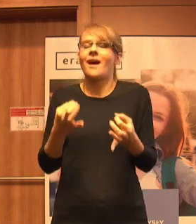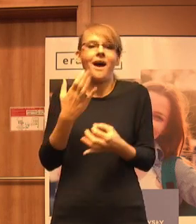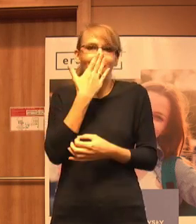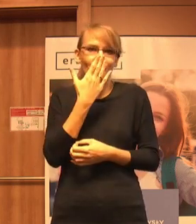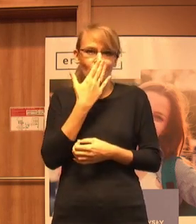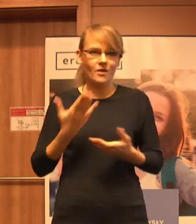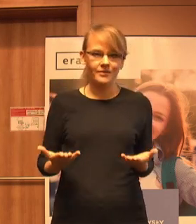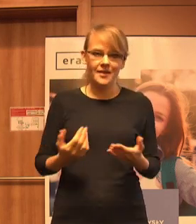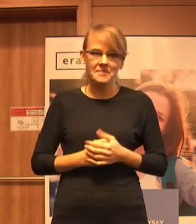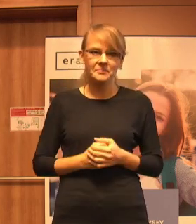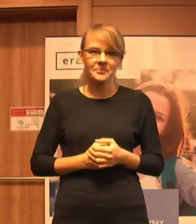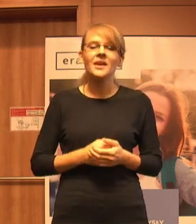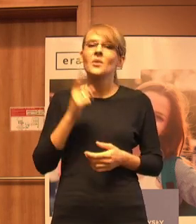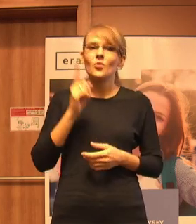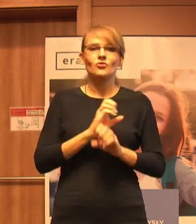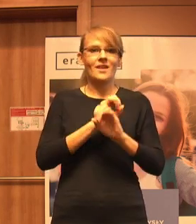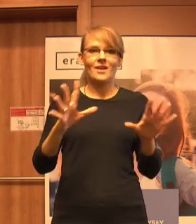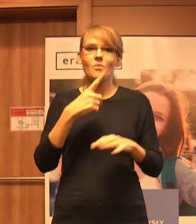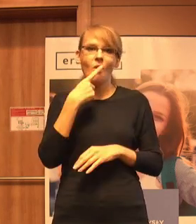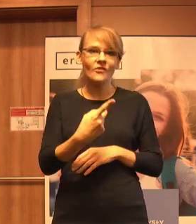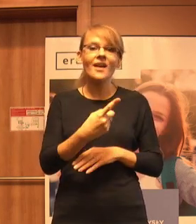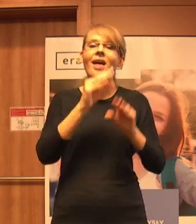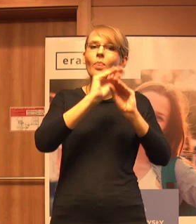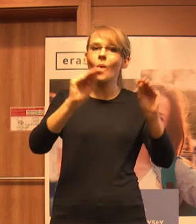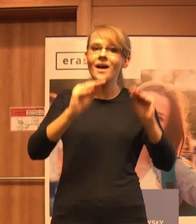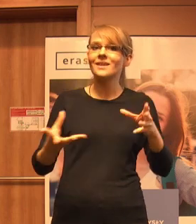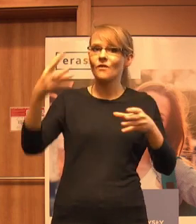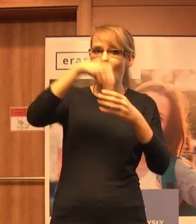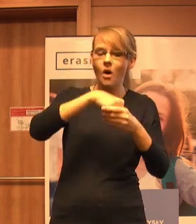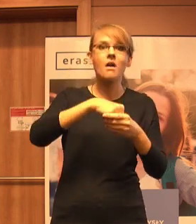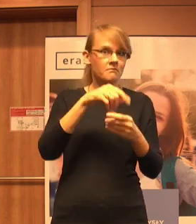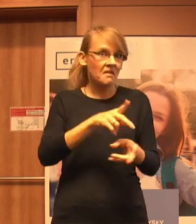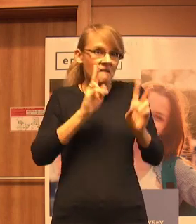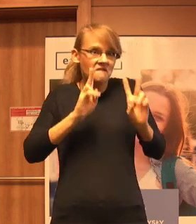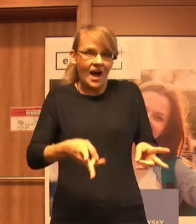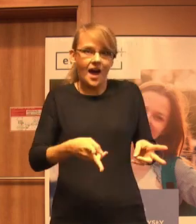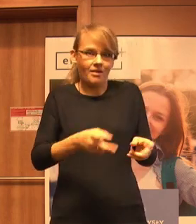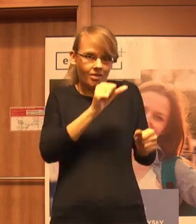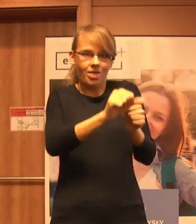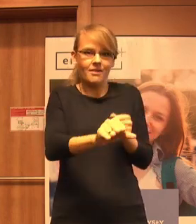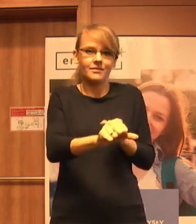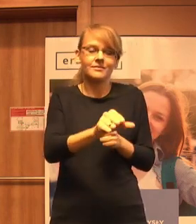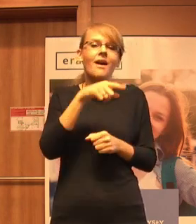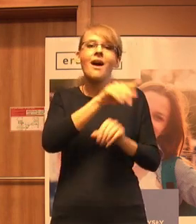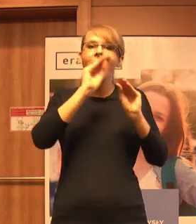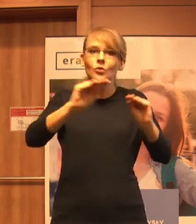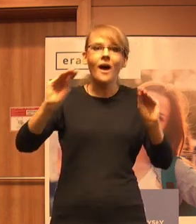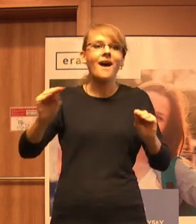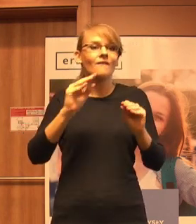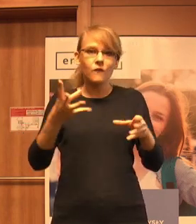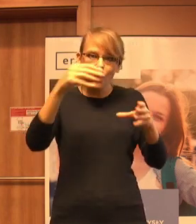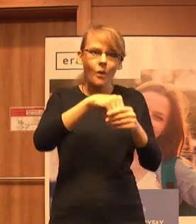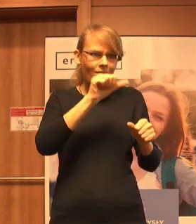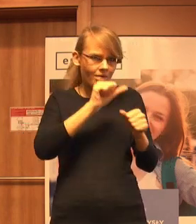I trzeba sobie powiedzieć jasno, że edukacja włączająca jest faktem. Edukacja włączająca jest faktem,